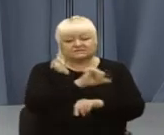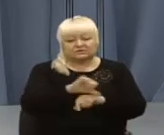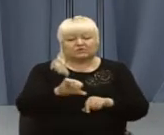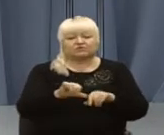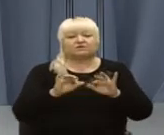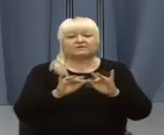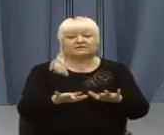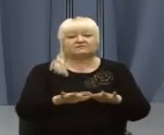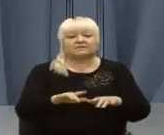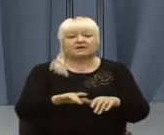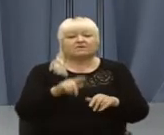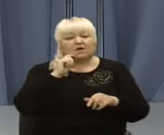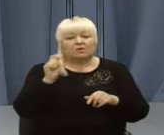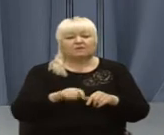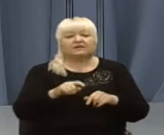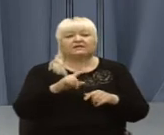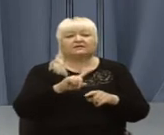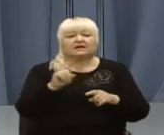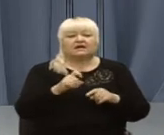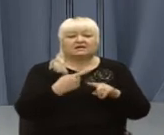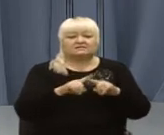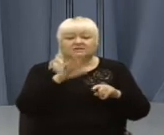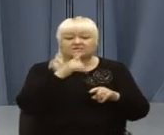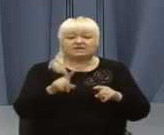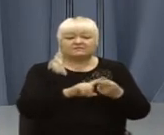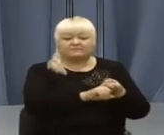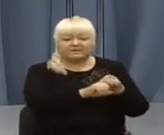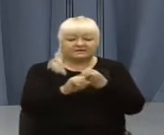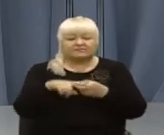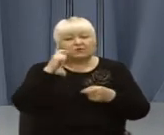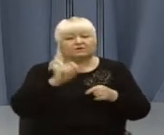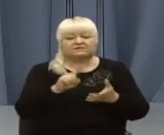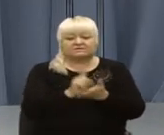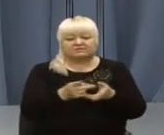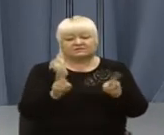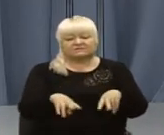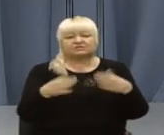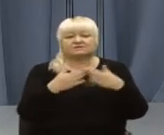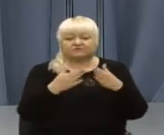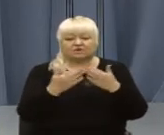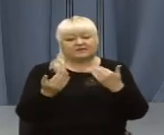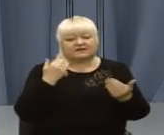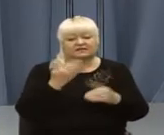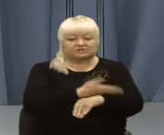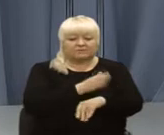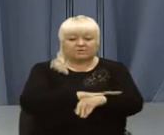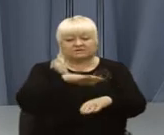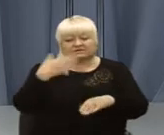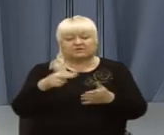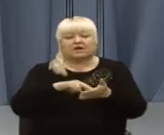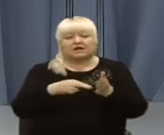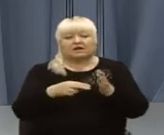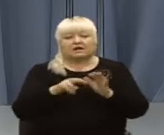Дмитро Кулеба. За його словами, час пандемії українці повинні пересидіти вдома. Раніше польська сторона заявляла, що планує